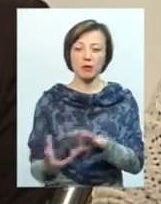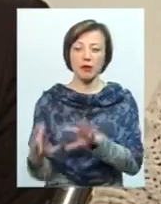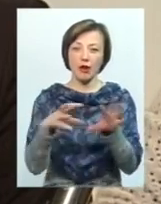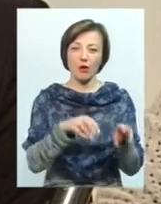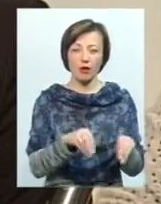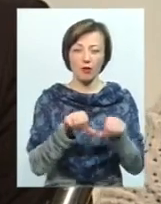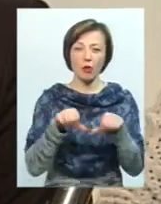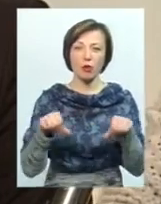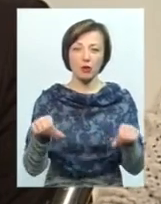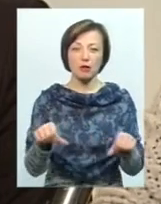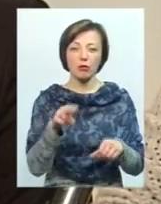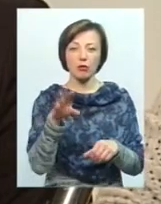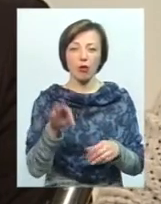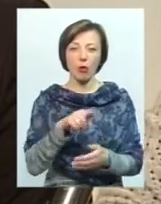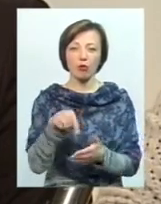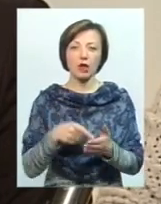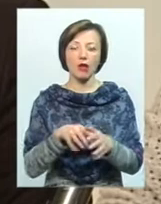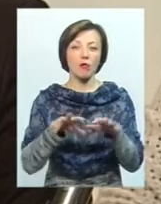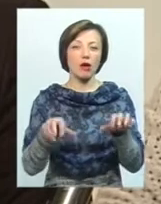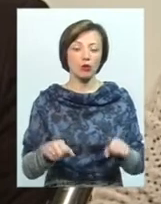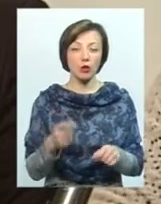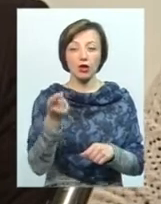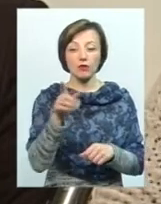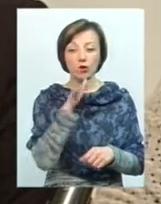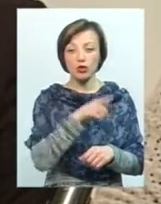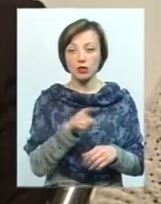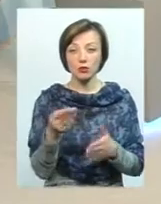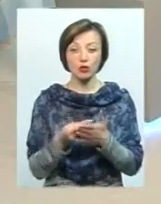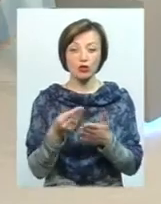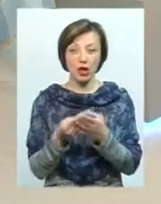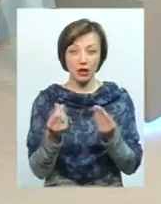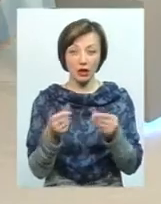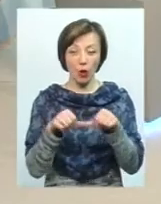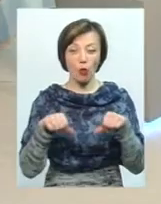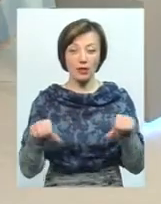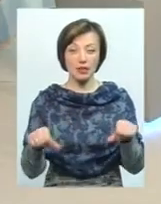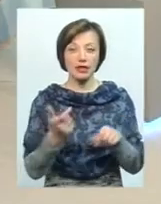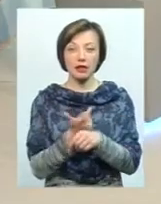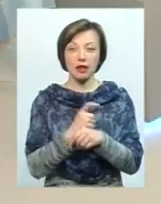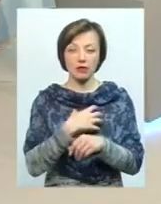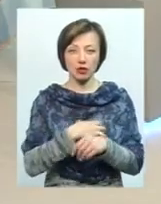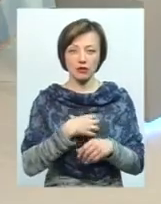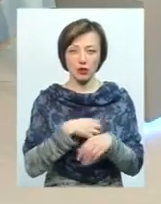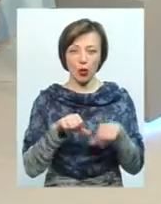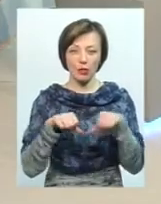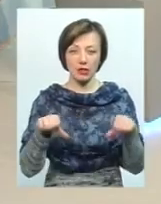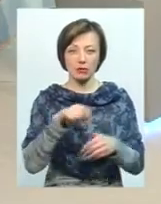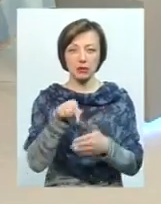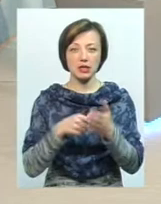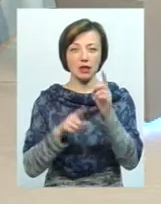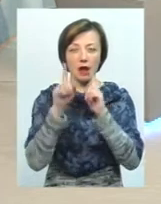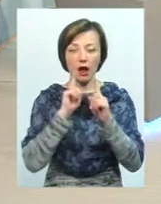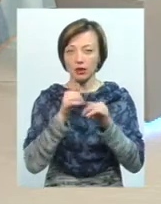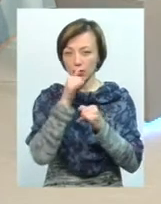в комісію по комунальному майну. В той час, як бюджетна комісія, на мою думку, це найважливіша комісія в міській раді,